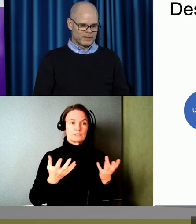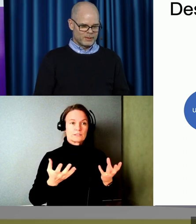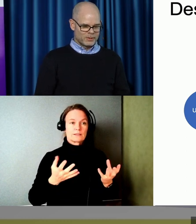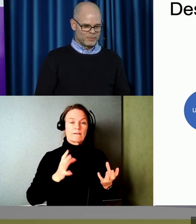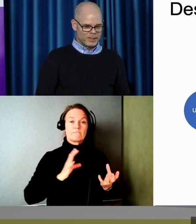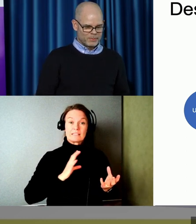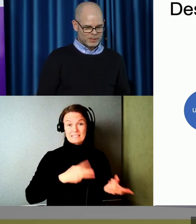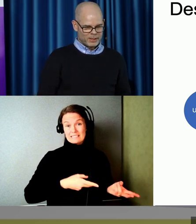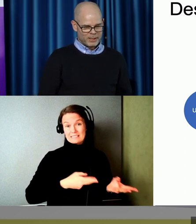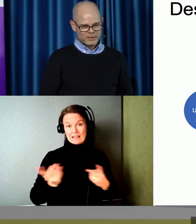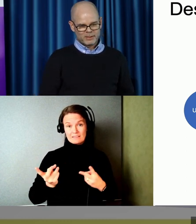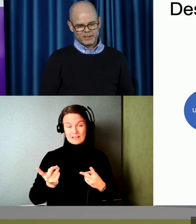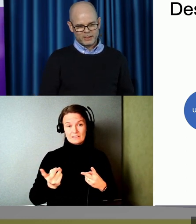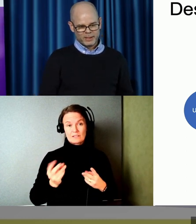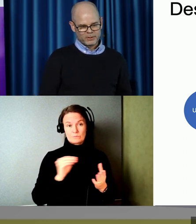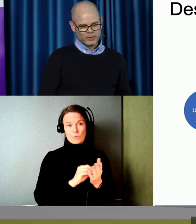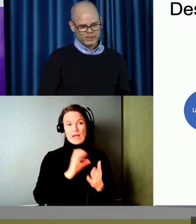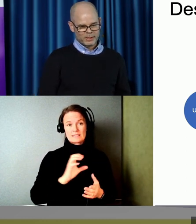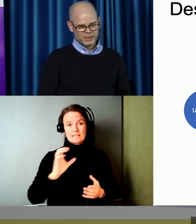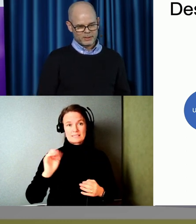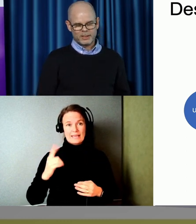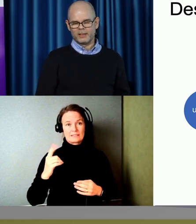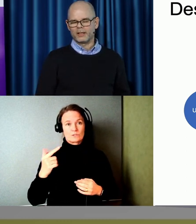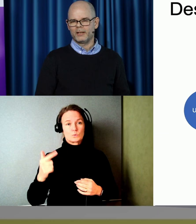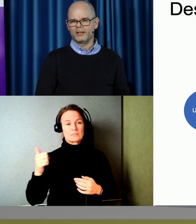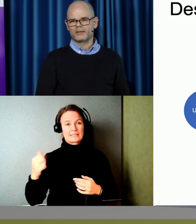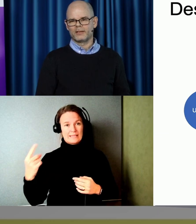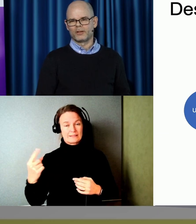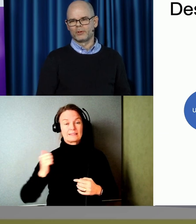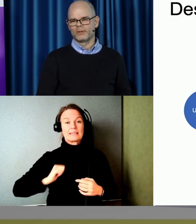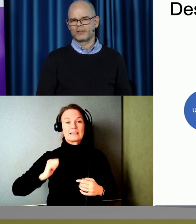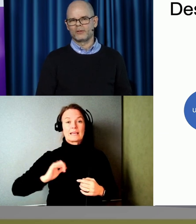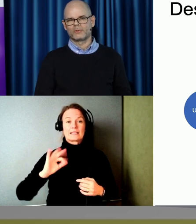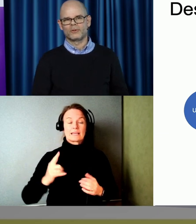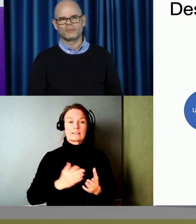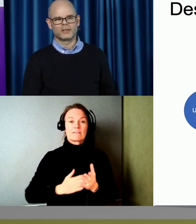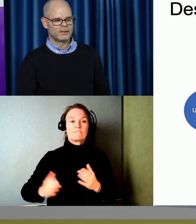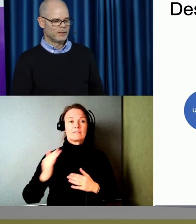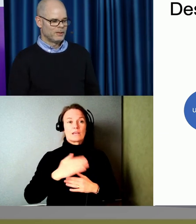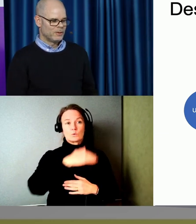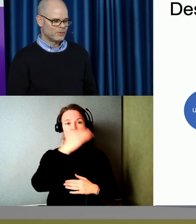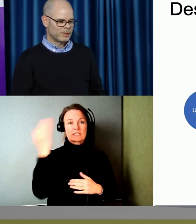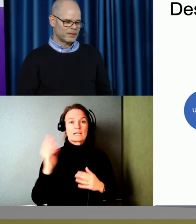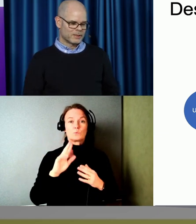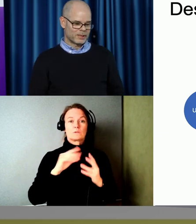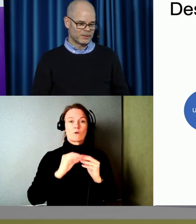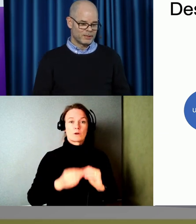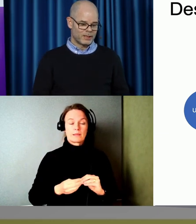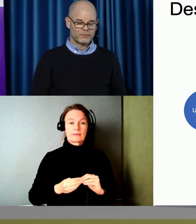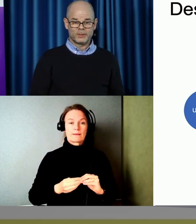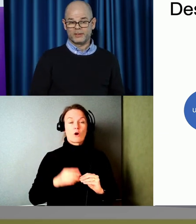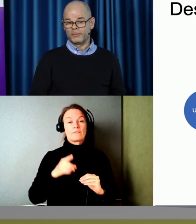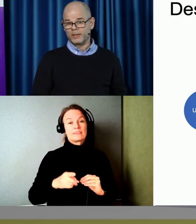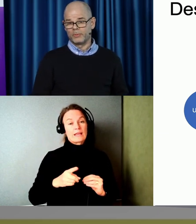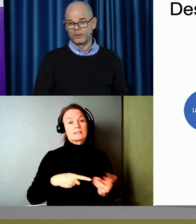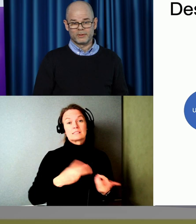standard som nämns här. SS1-17161. Tillgänglighet genom universell utformning. Och det är en standard